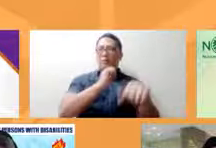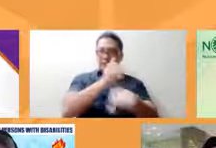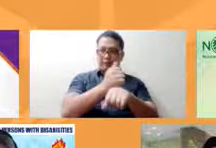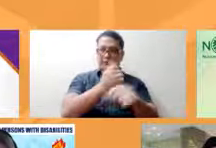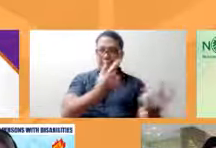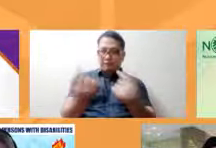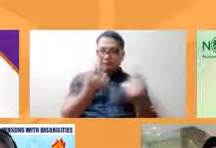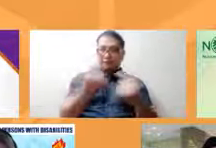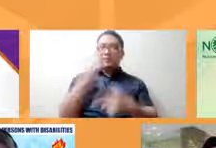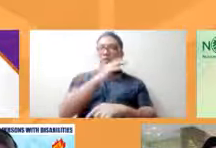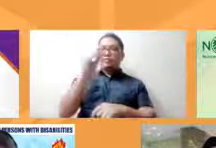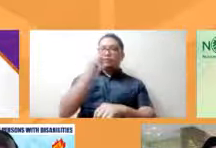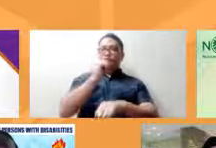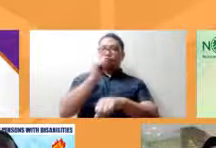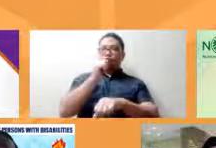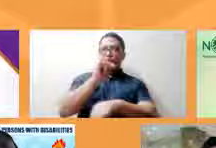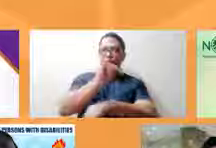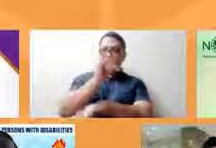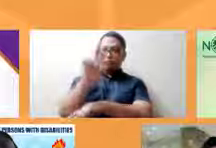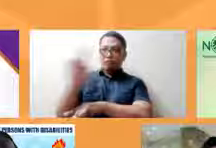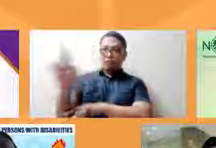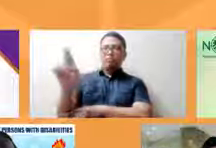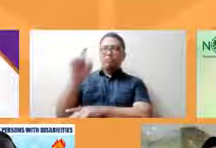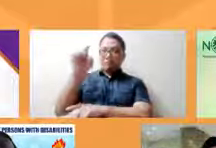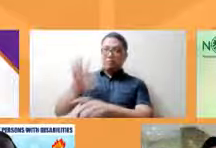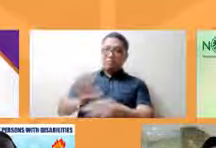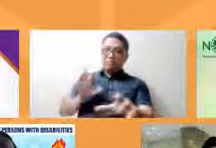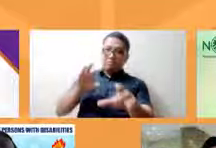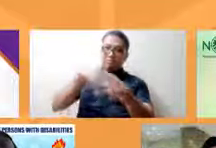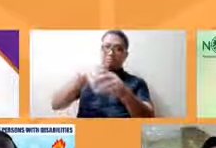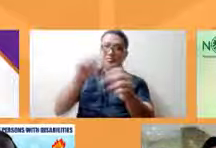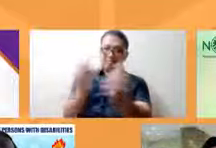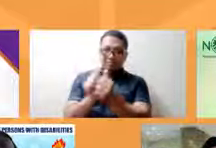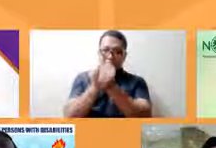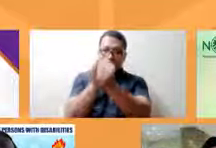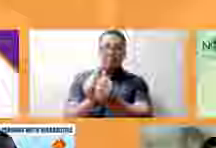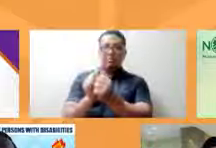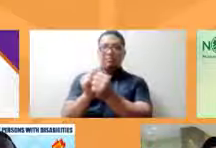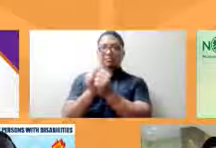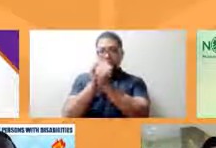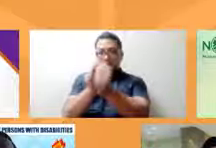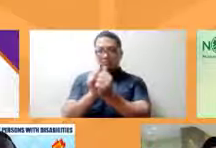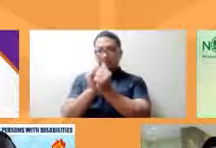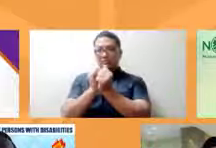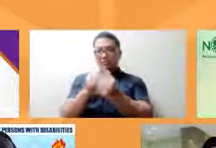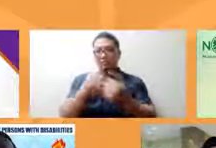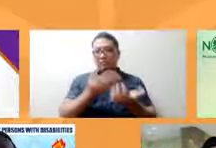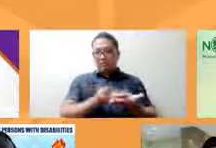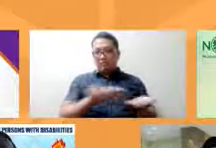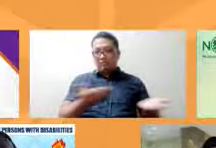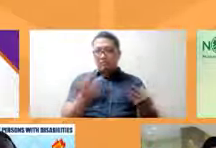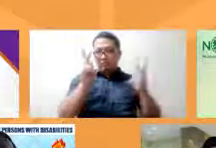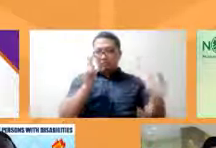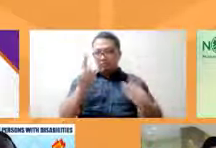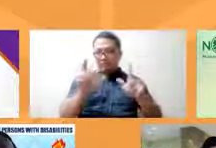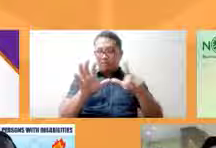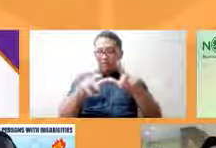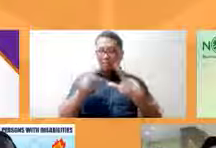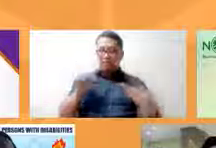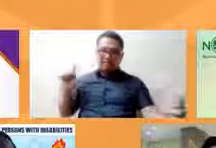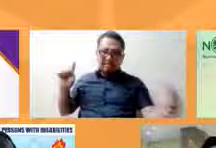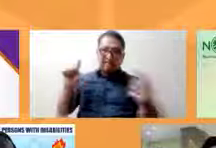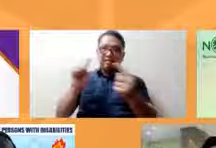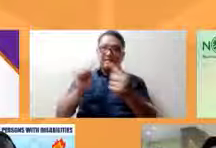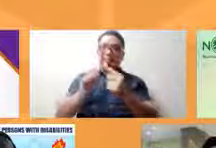lahat po nung stages nandun po kami at kasama namin sila or kasama nila kami para